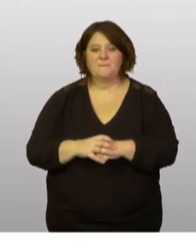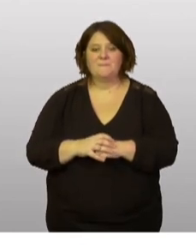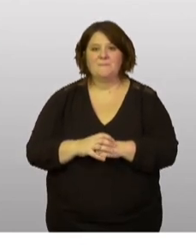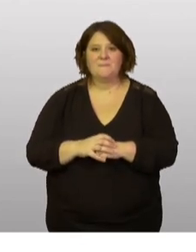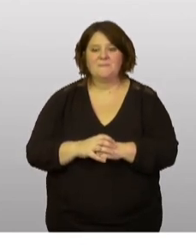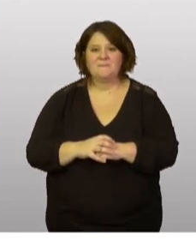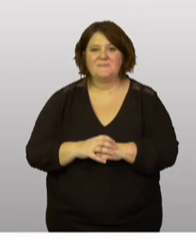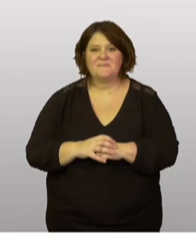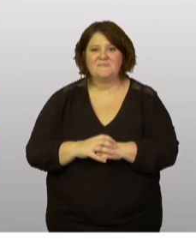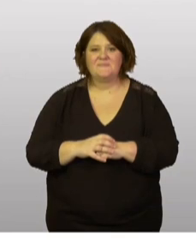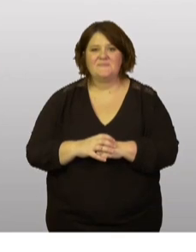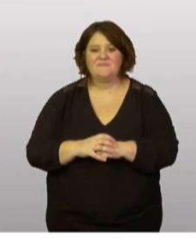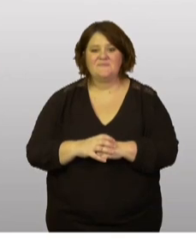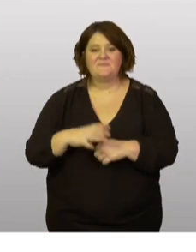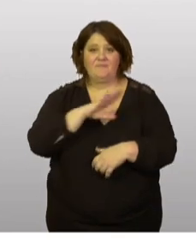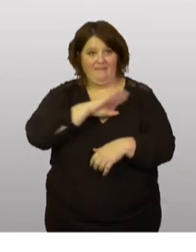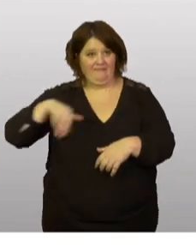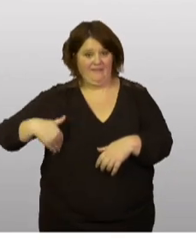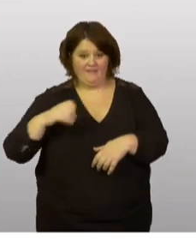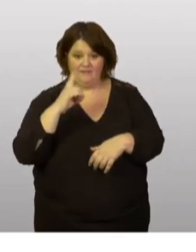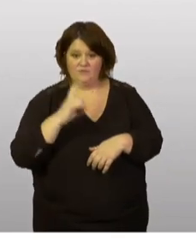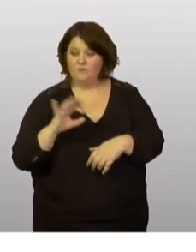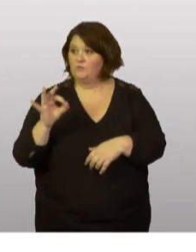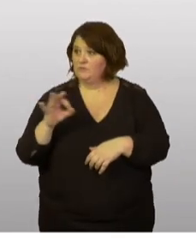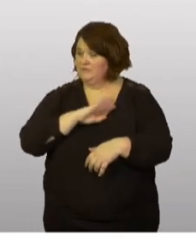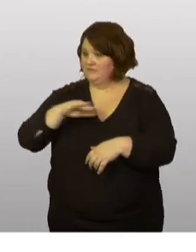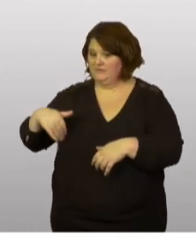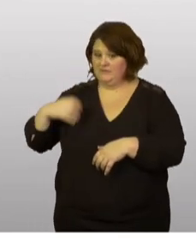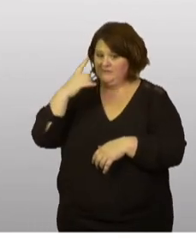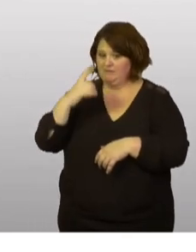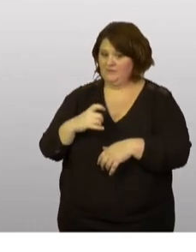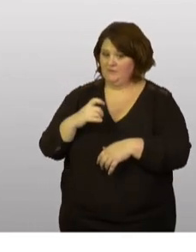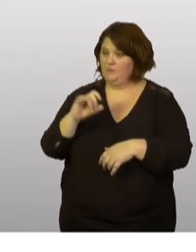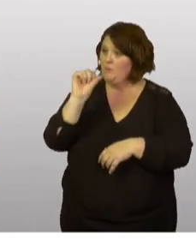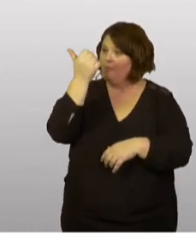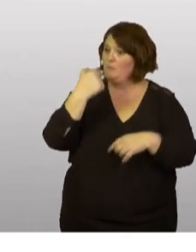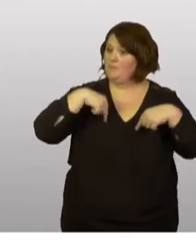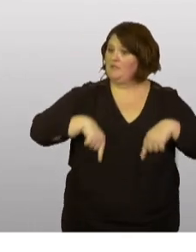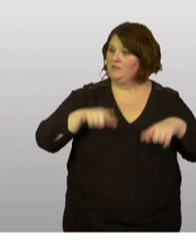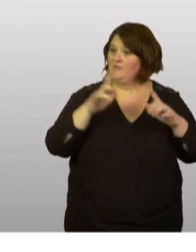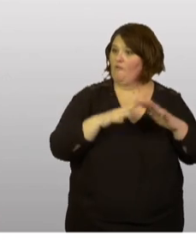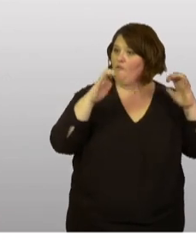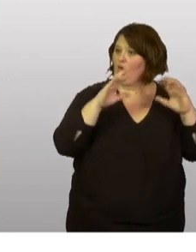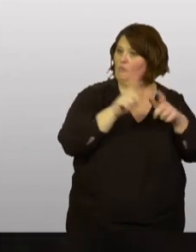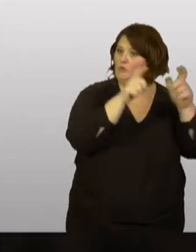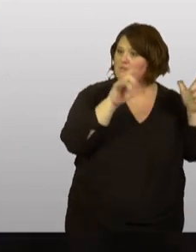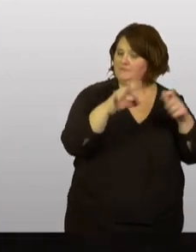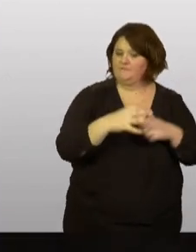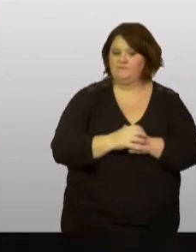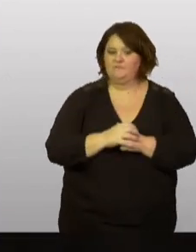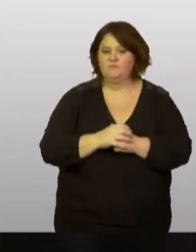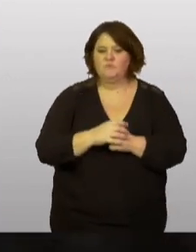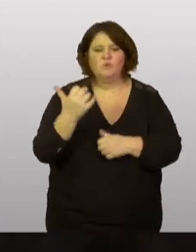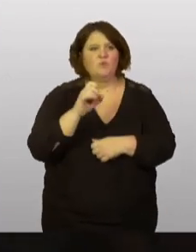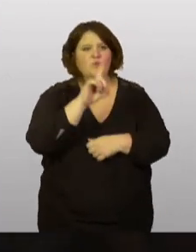Merci, madame la ministre. Nous allons prendre une dernière question. Peut-être une dernière question. Le Premier ministre doit aller au Forum des entreprises. Donc, nous